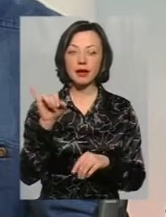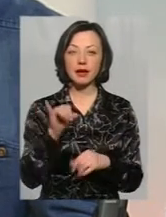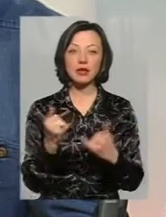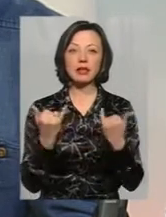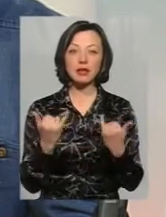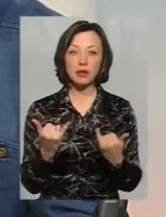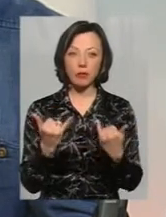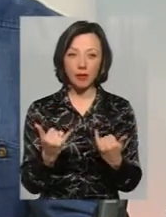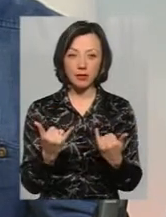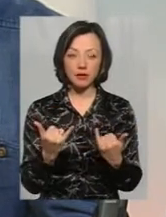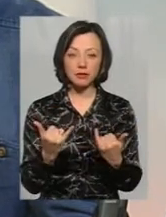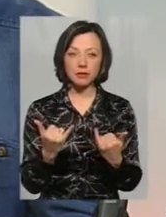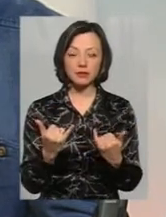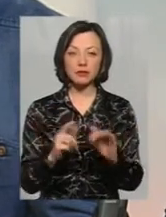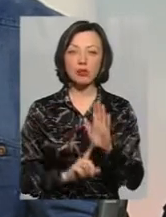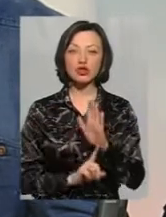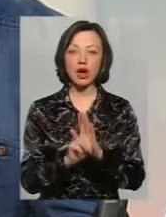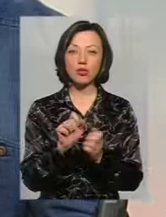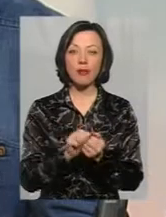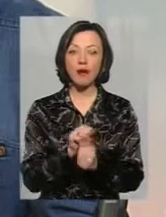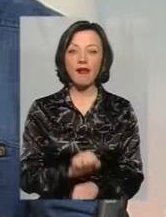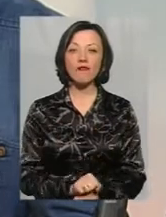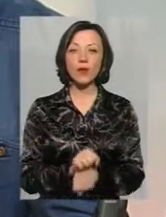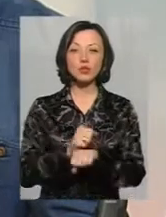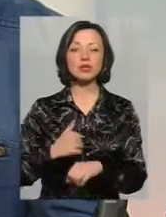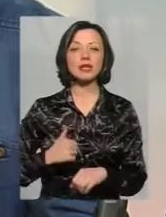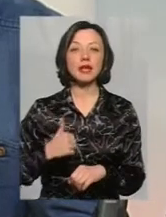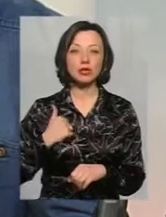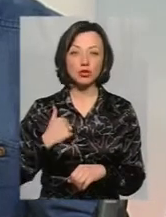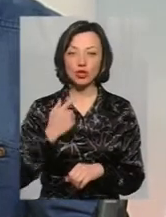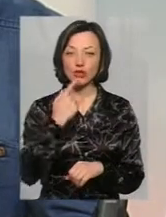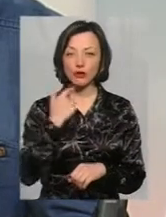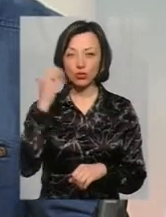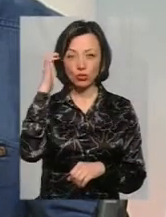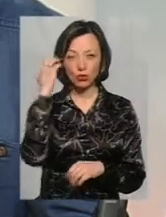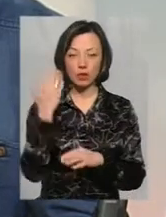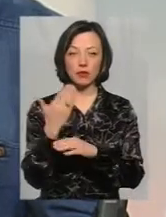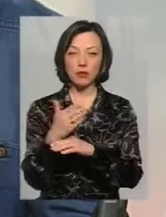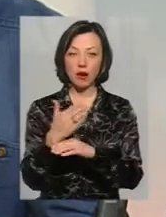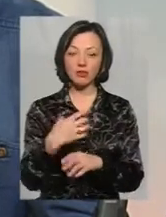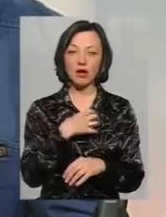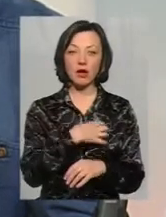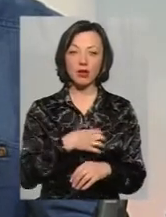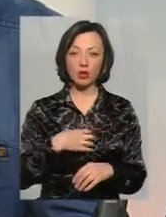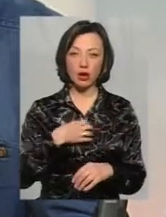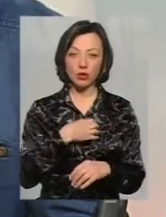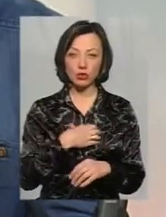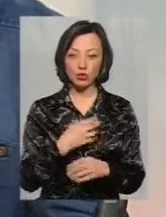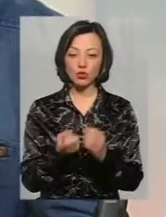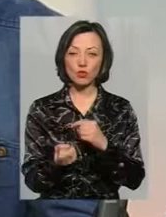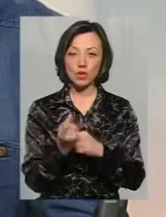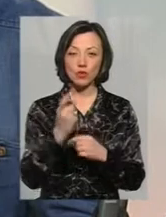особливо з початком революції гідності, червоно-чорний прапор актуалізується в